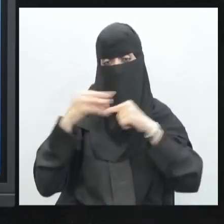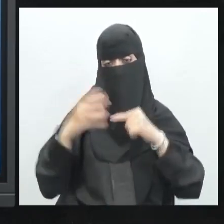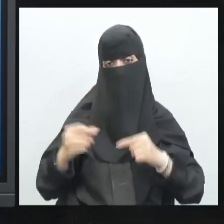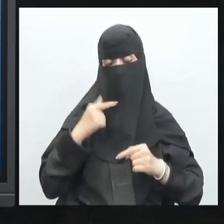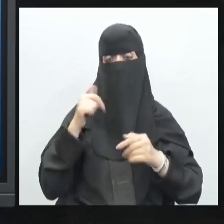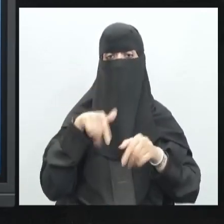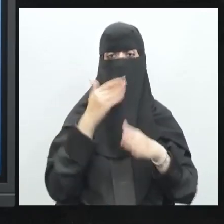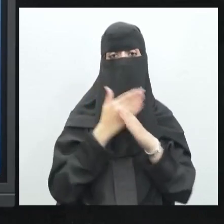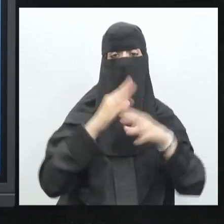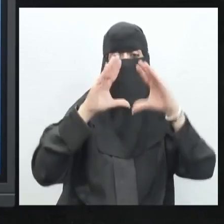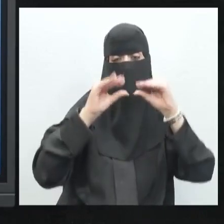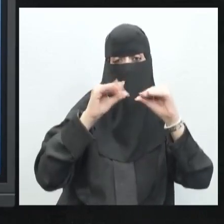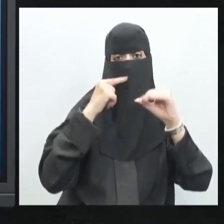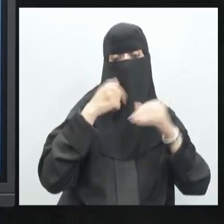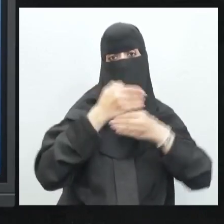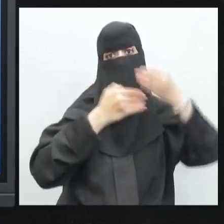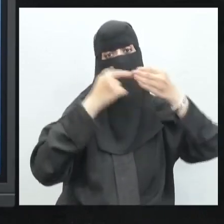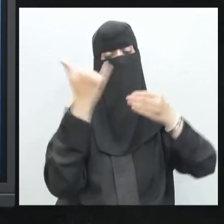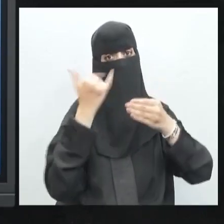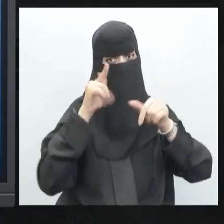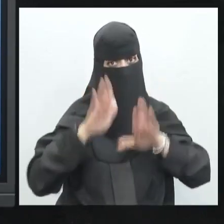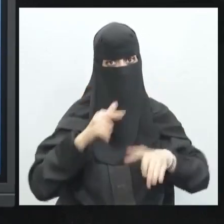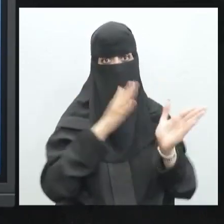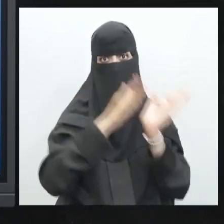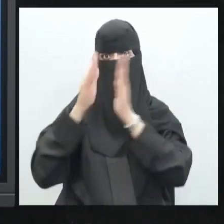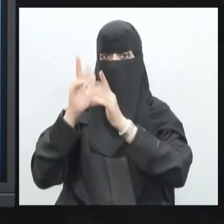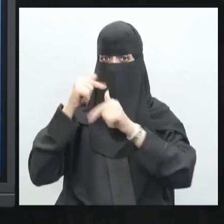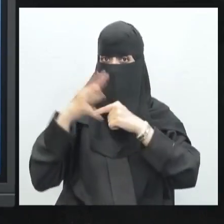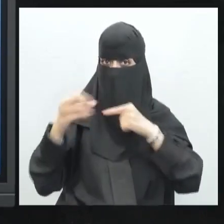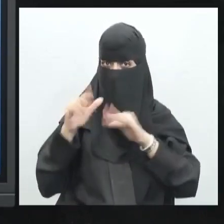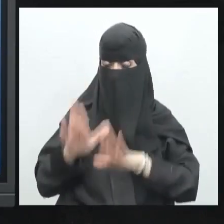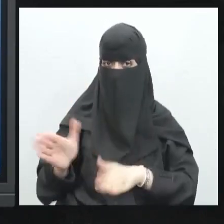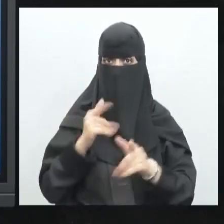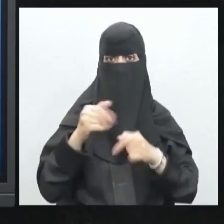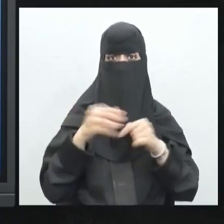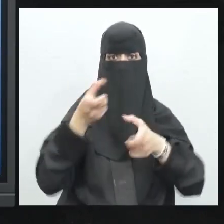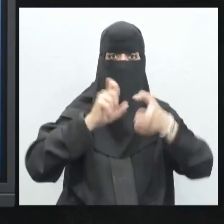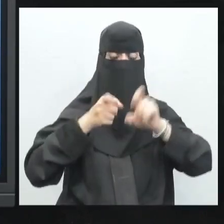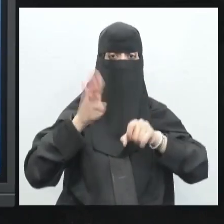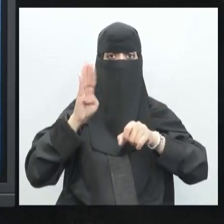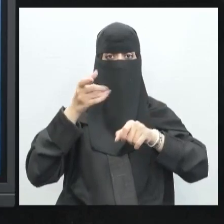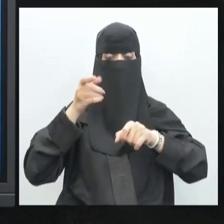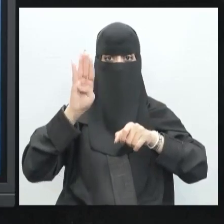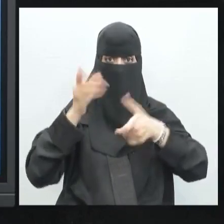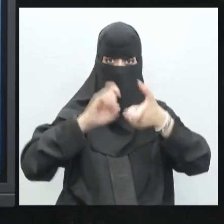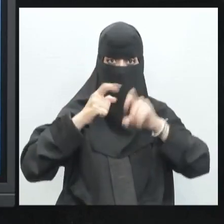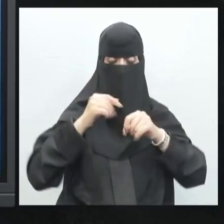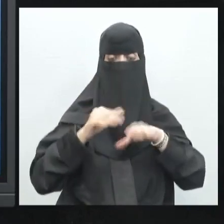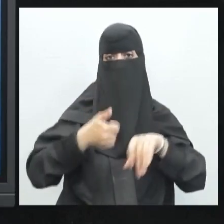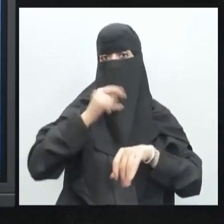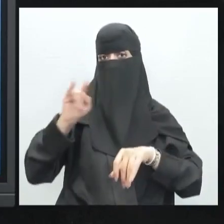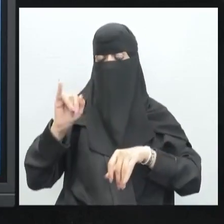المركبات ضرورية لبناء هذه العظام عندما تنقص هذه المواد الكيميائية أو هذه الأملح